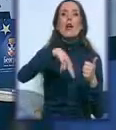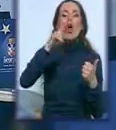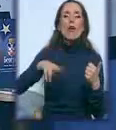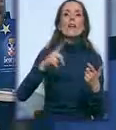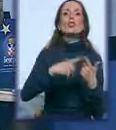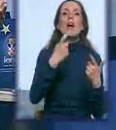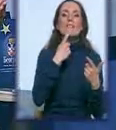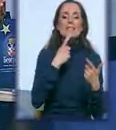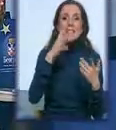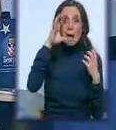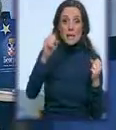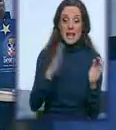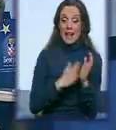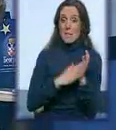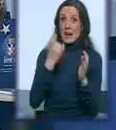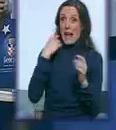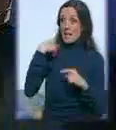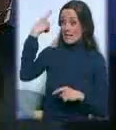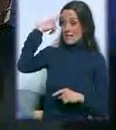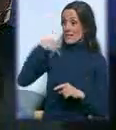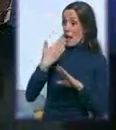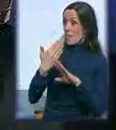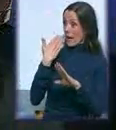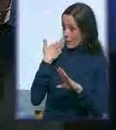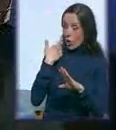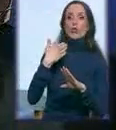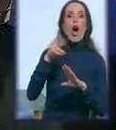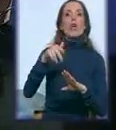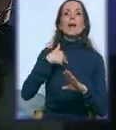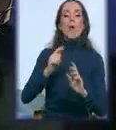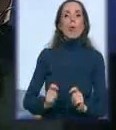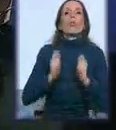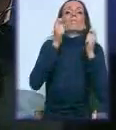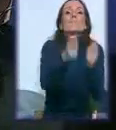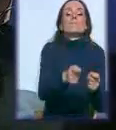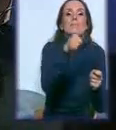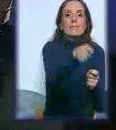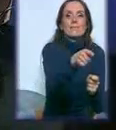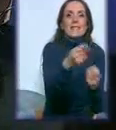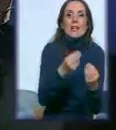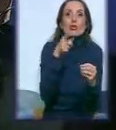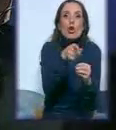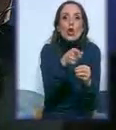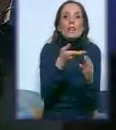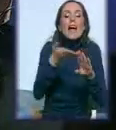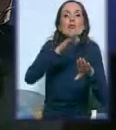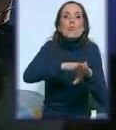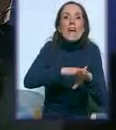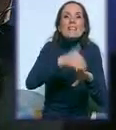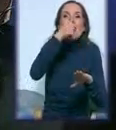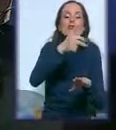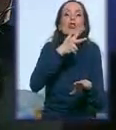ambasada, i onda ako oni već znaju ranije da mogu, onda mogu aplicirati sa tim ulaskom, jer to je ta subvencija koju traže